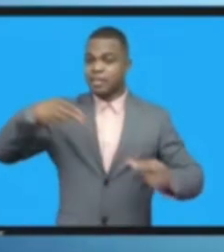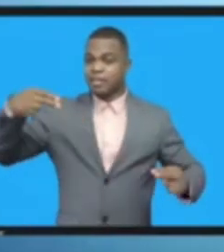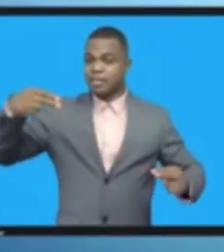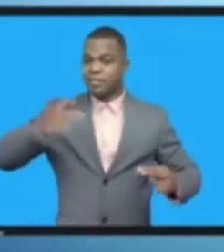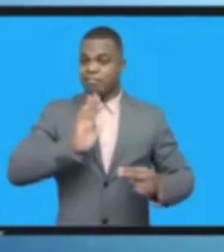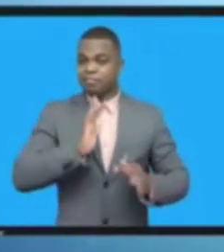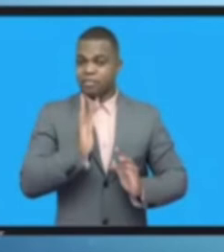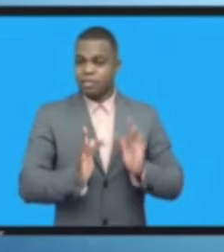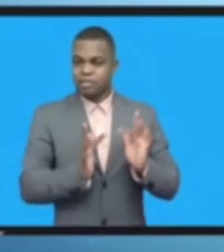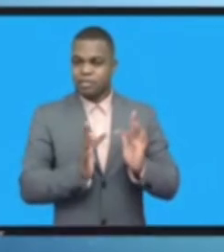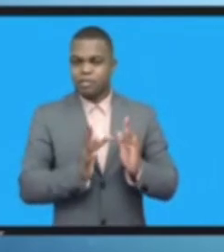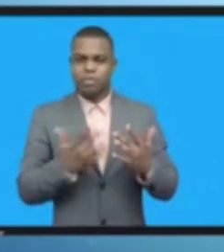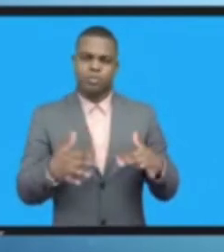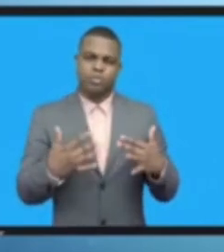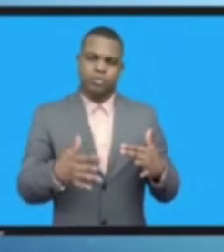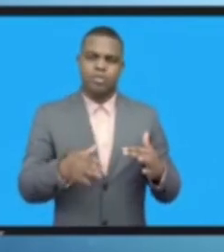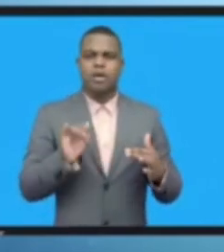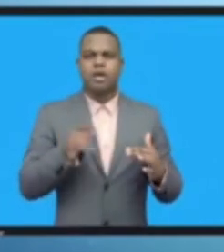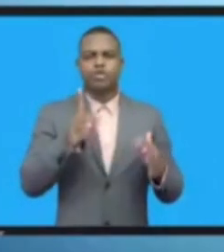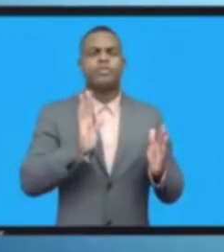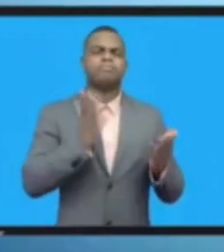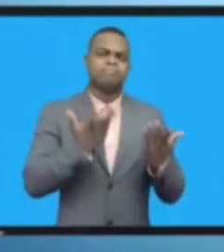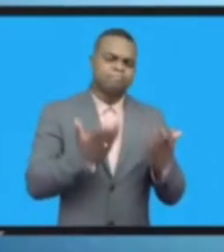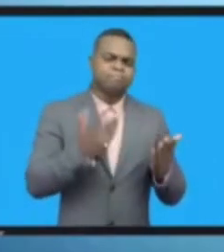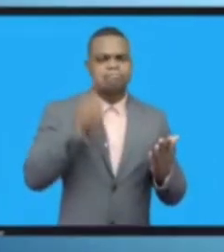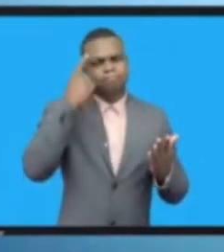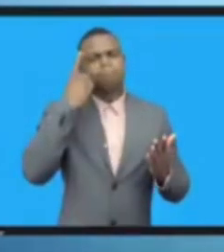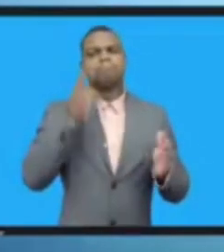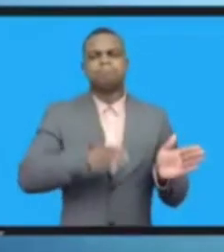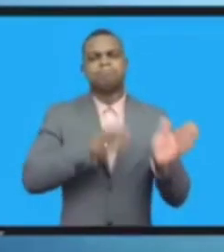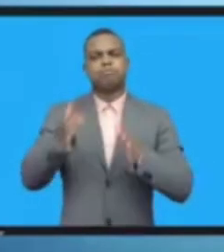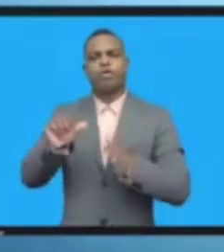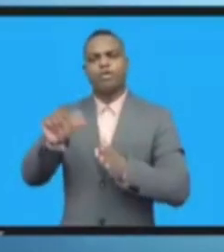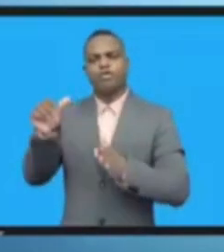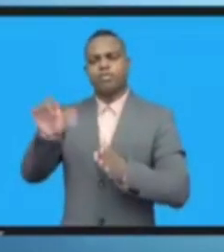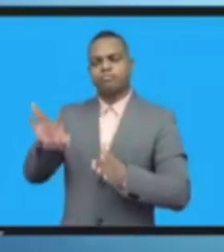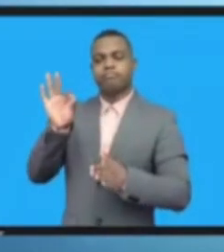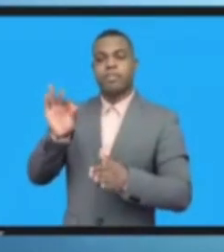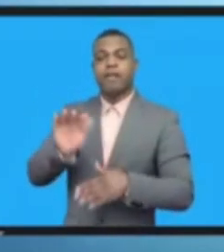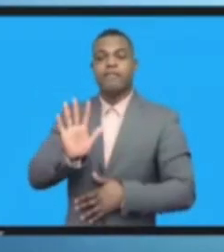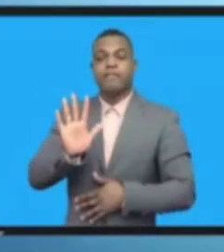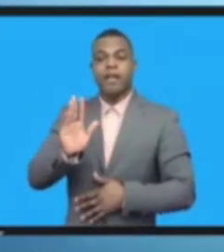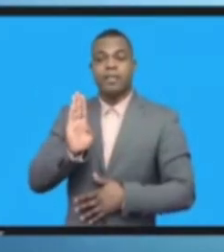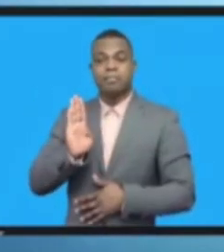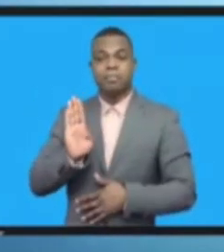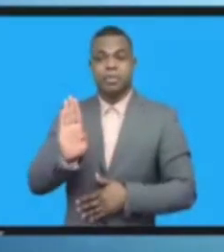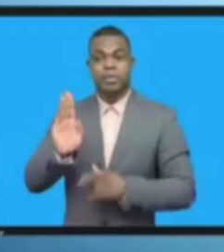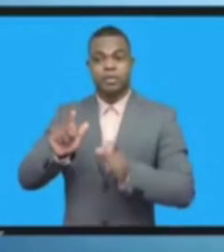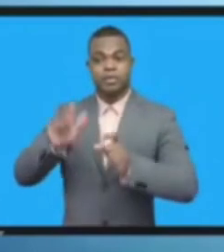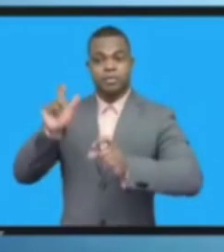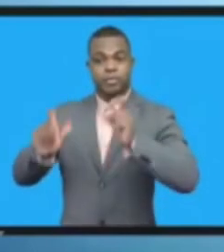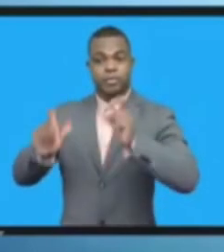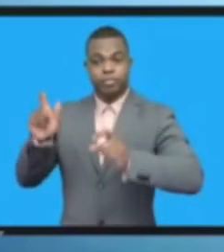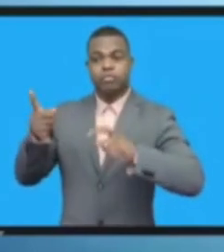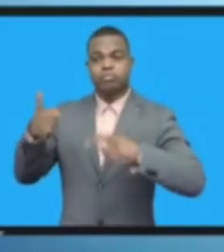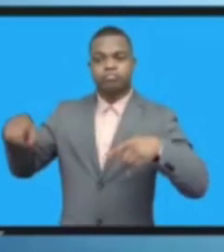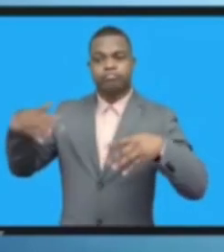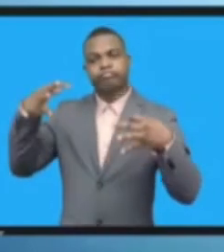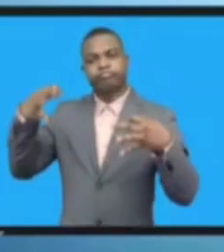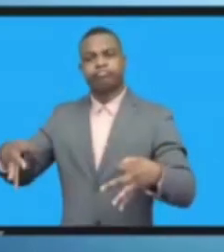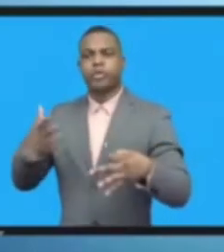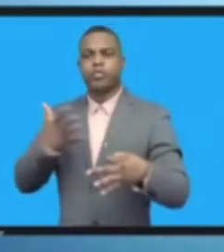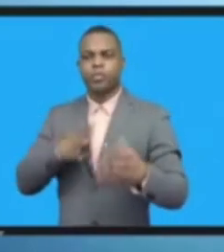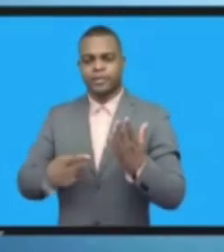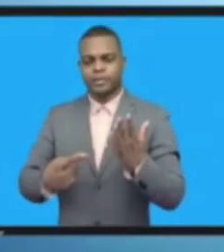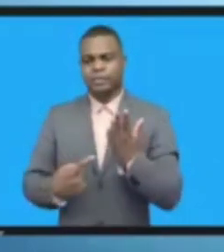ورغم من كل ذلك فإن خمسة ملايين من الأفراد قد قرروا أن يستخدموا هذه الشمكة رغم